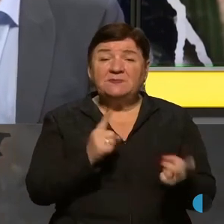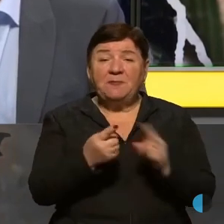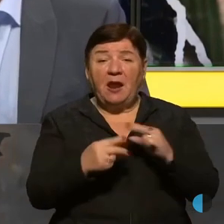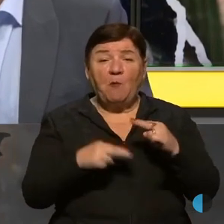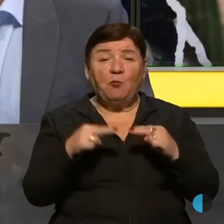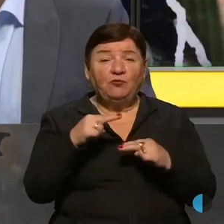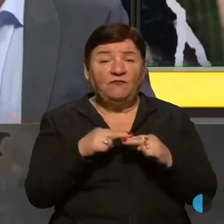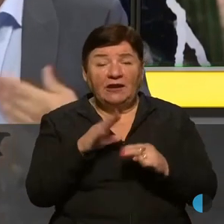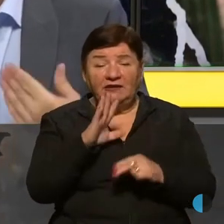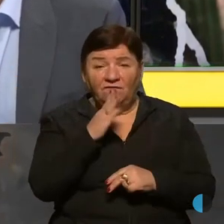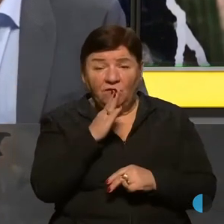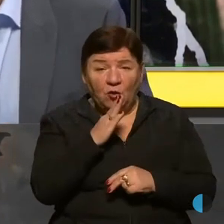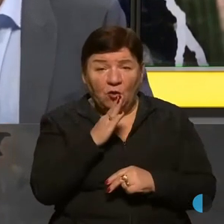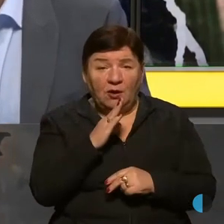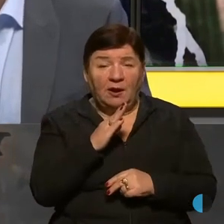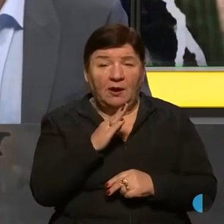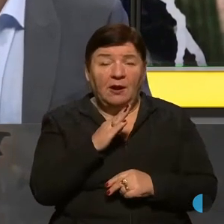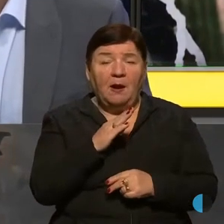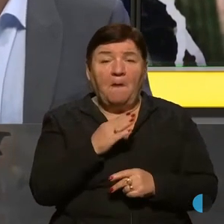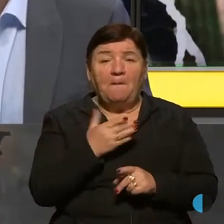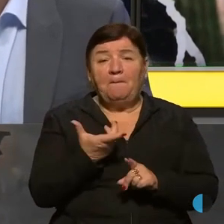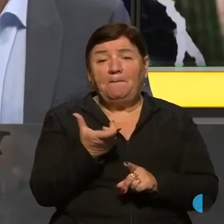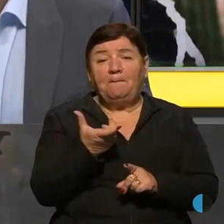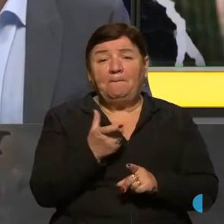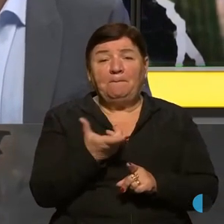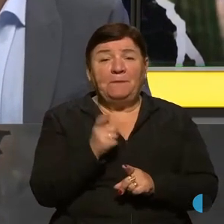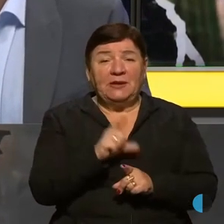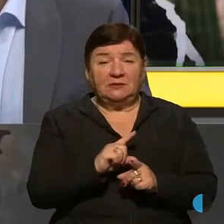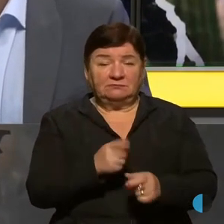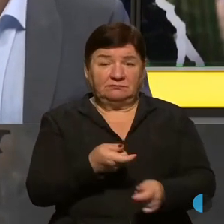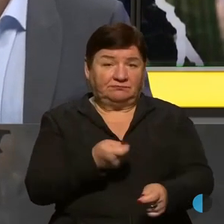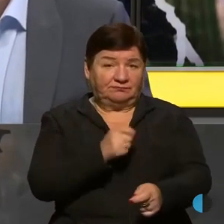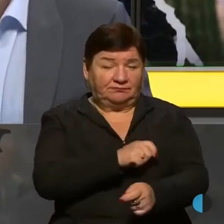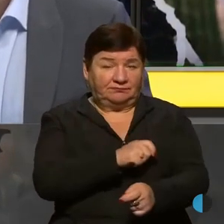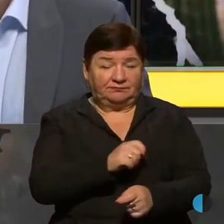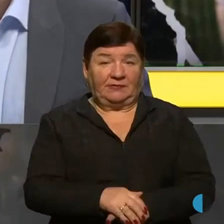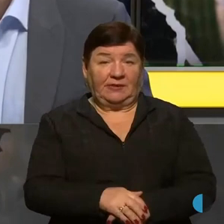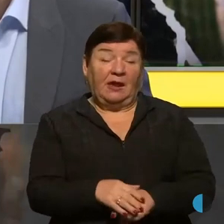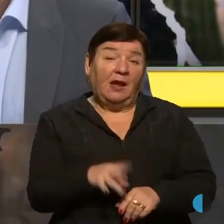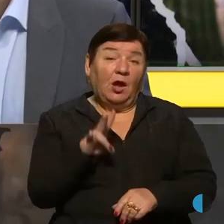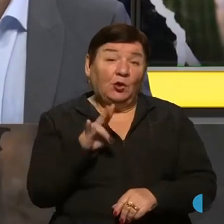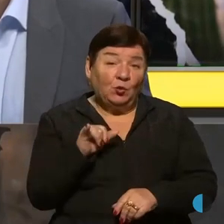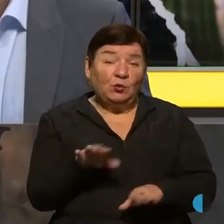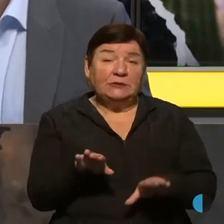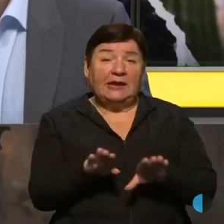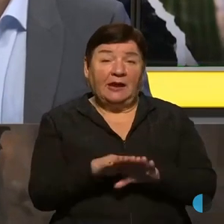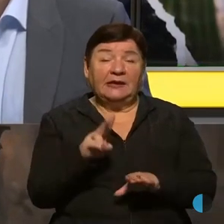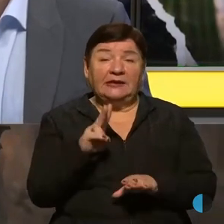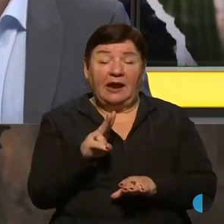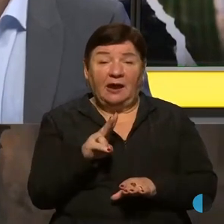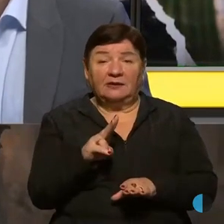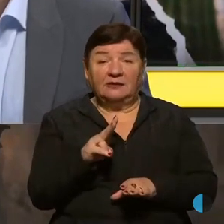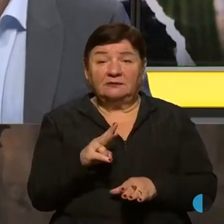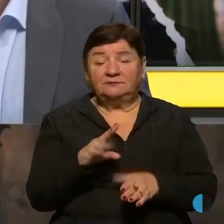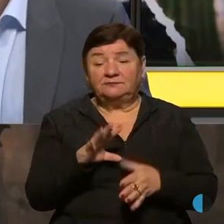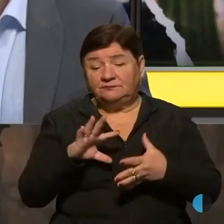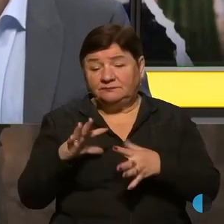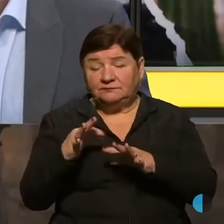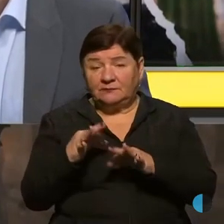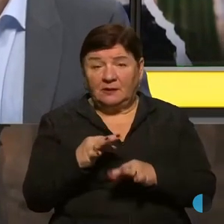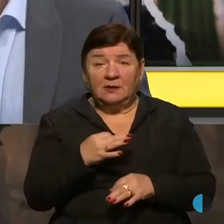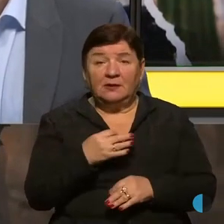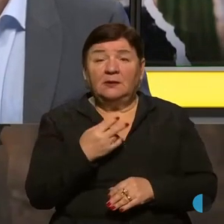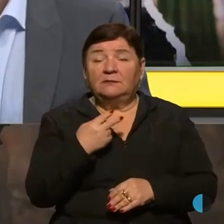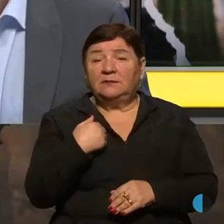або ж переозброєнням? Ну так, є дві причини логічні. Перша причина,